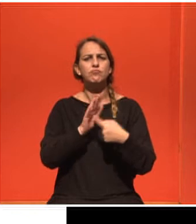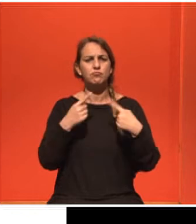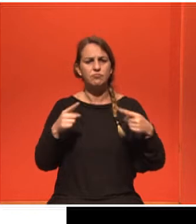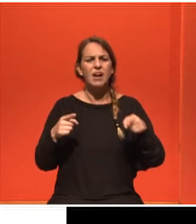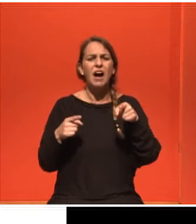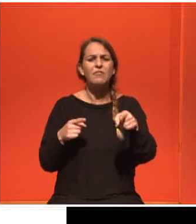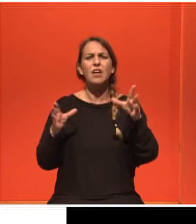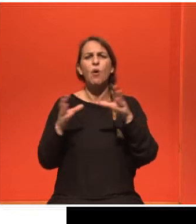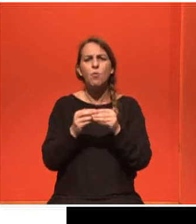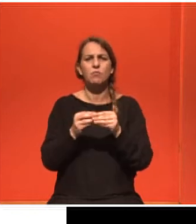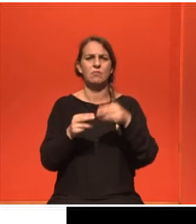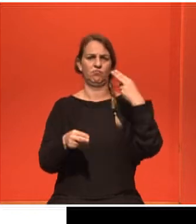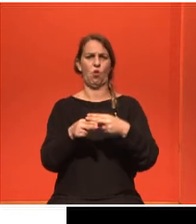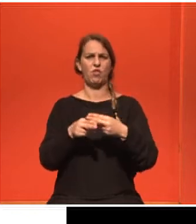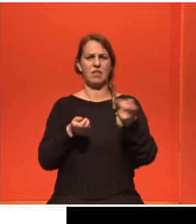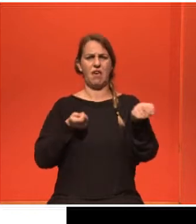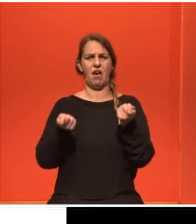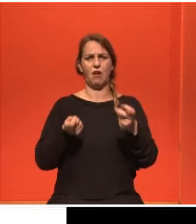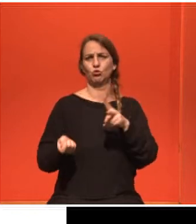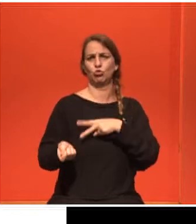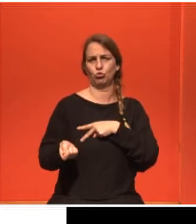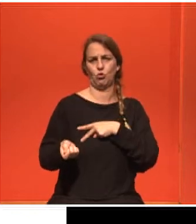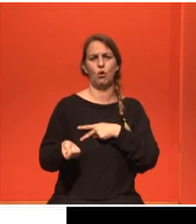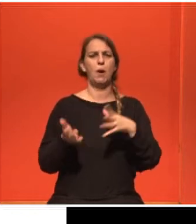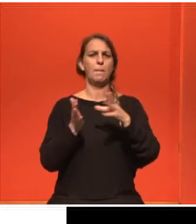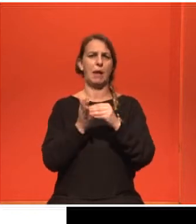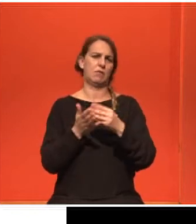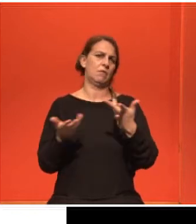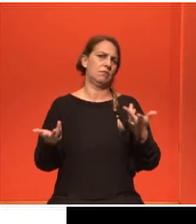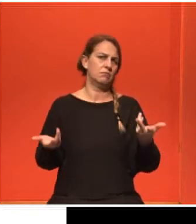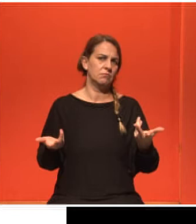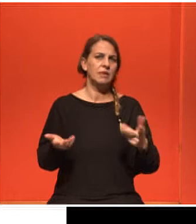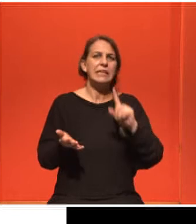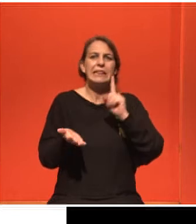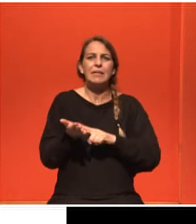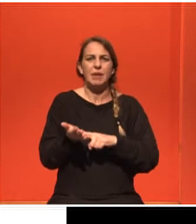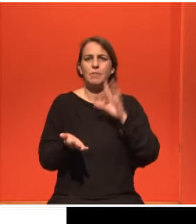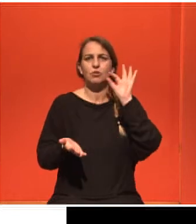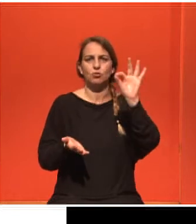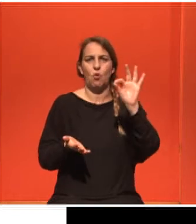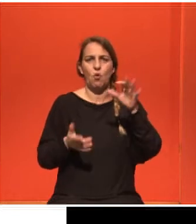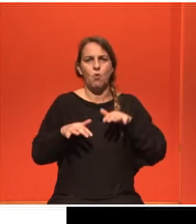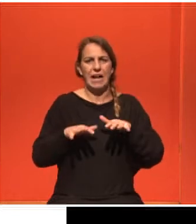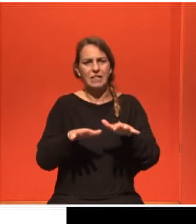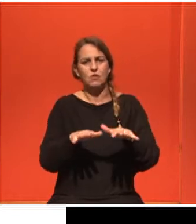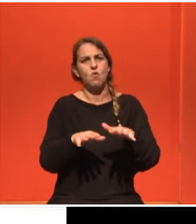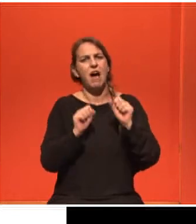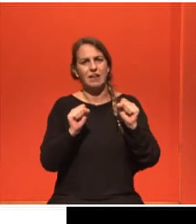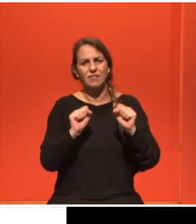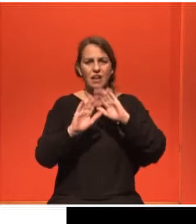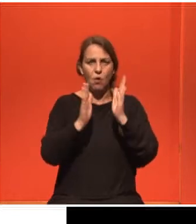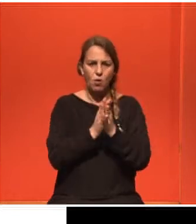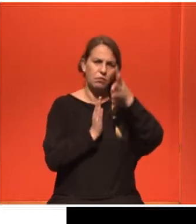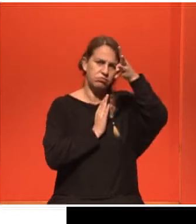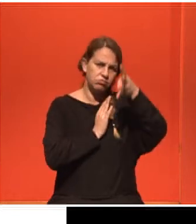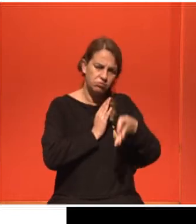επίσημες οδηγίες, δηλαδή αυτό που πρέπει να είναι ογκολογικά πρώτα απ' όλα ασφαλές και θα παρουσιάσουμε και κάποια παραδείγματα που